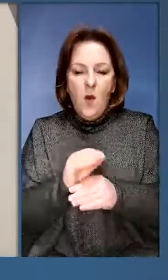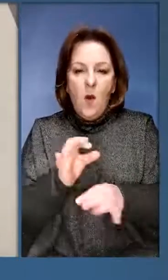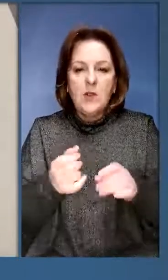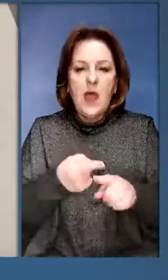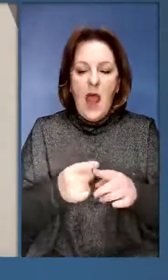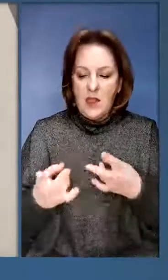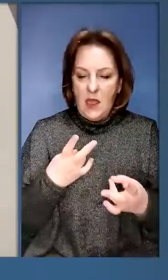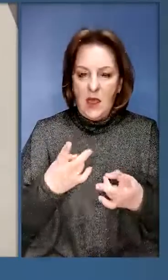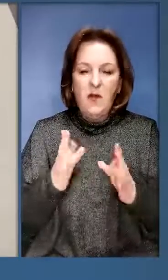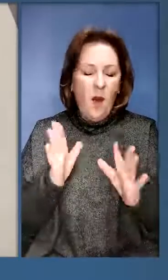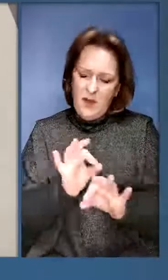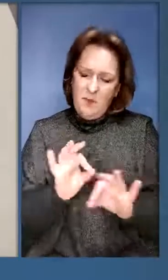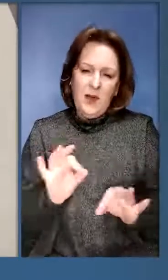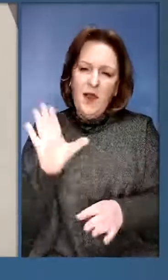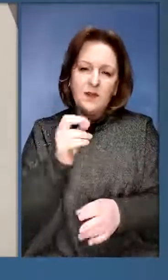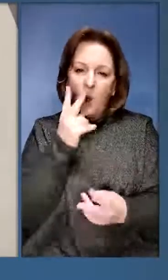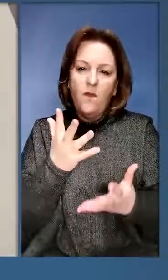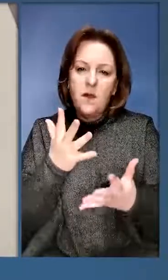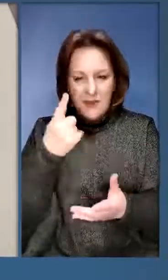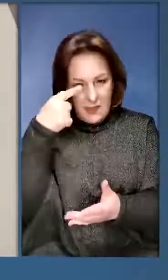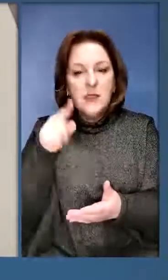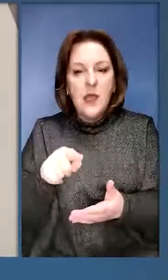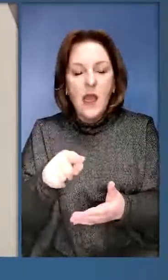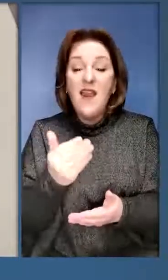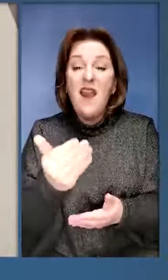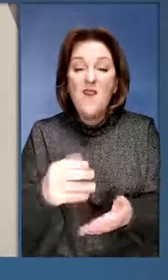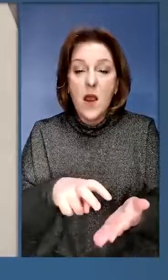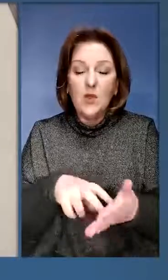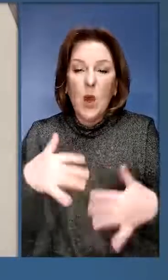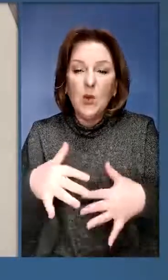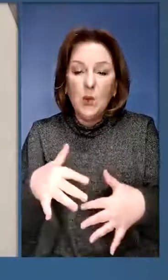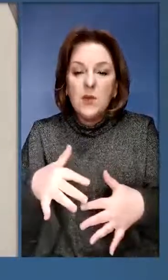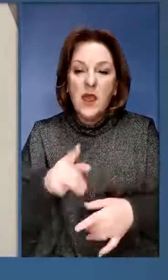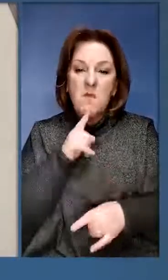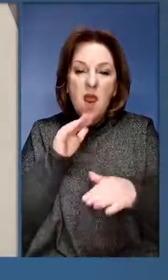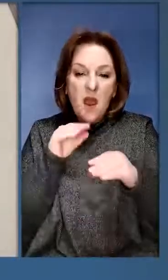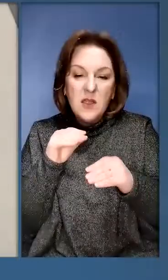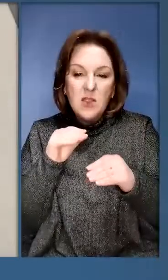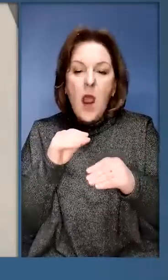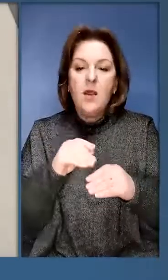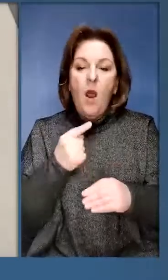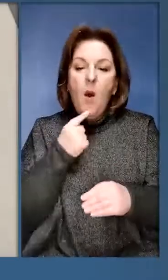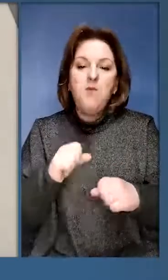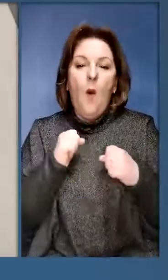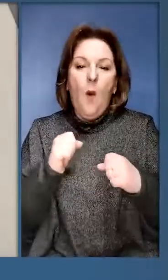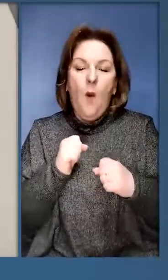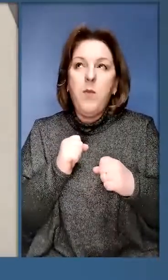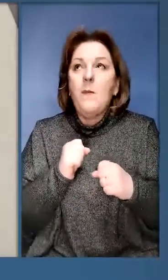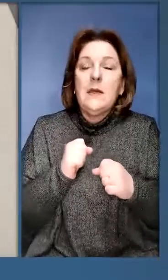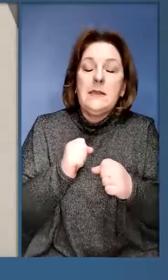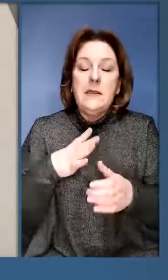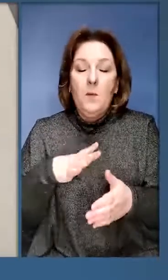осуждення цього терору, хоче прекрасно все видят і знают, ваше трусливое молчання, попутка